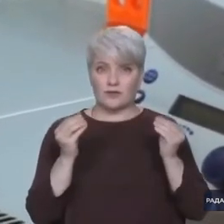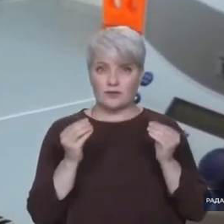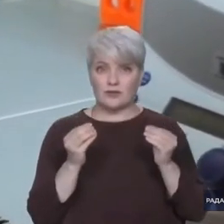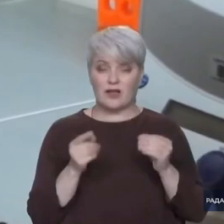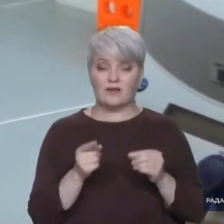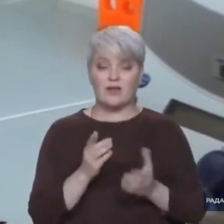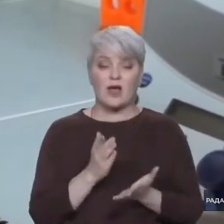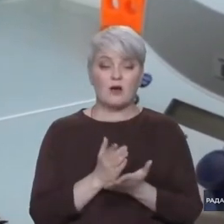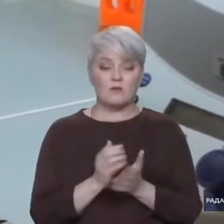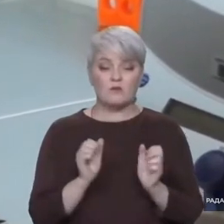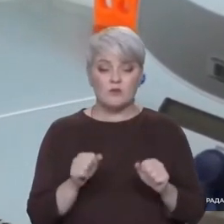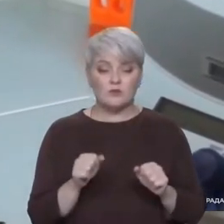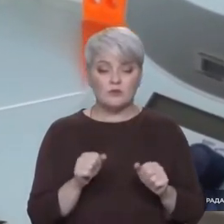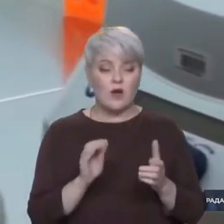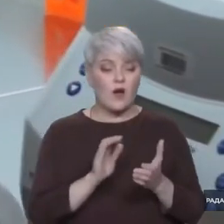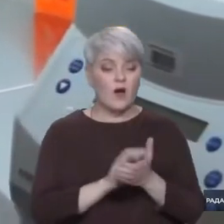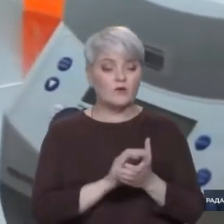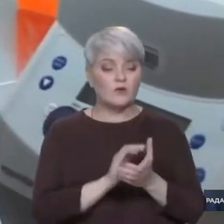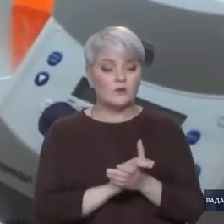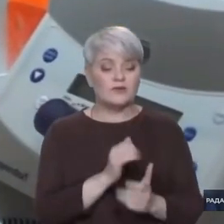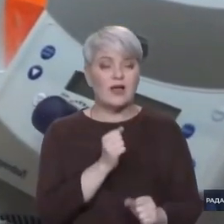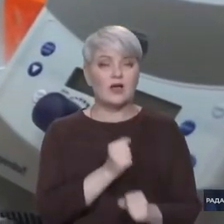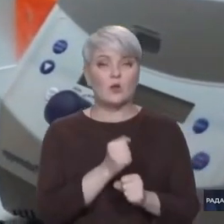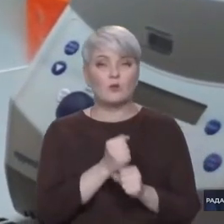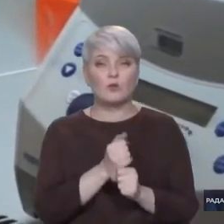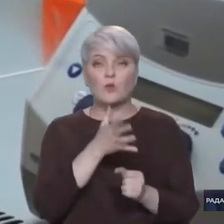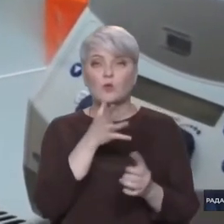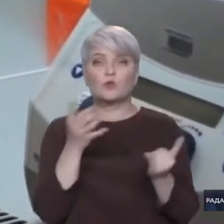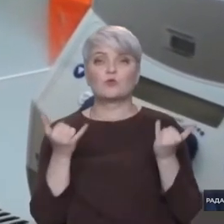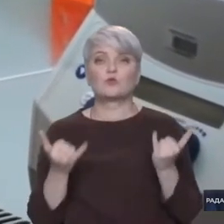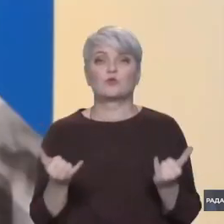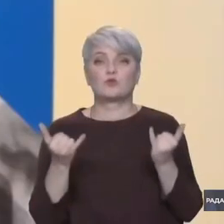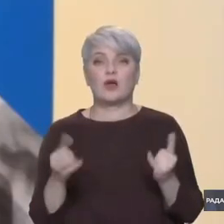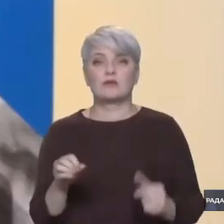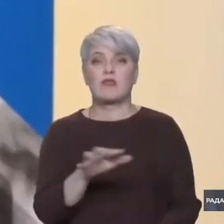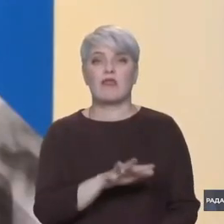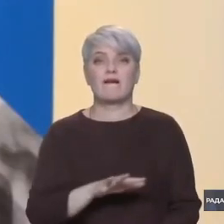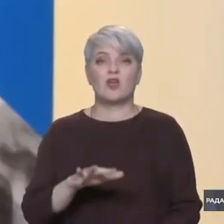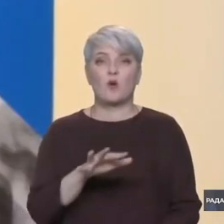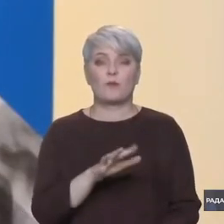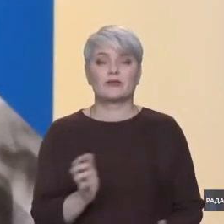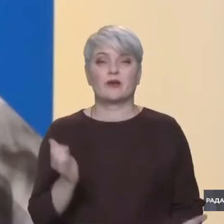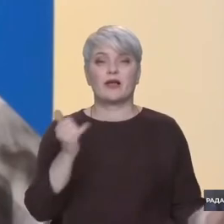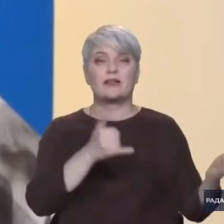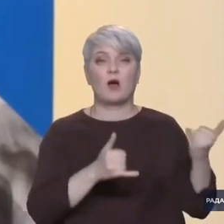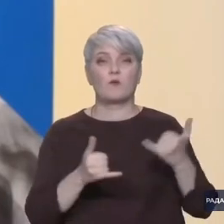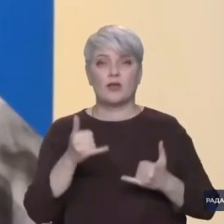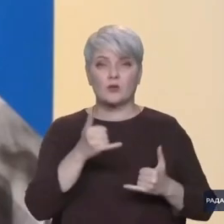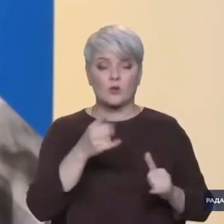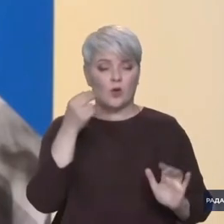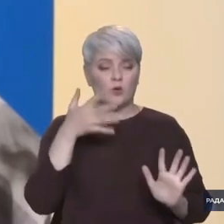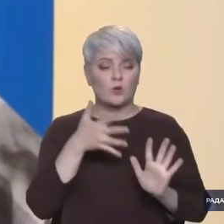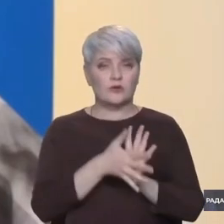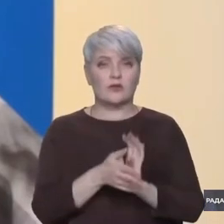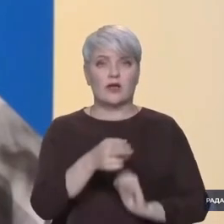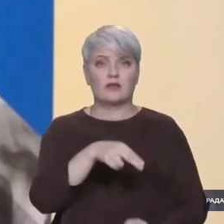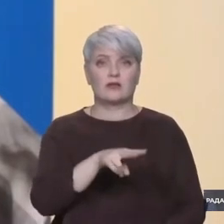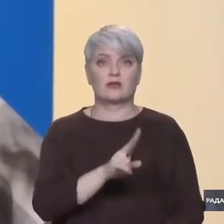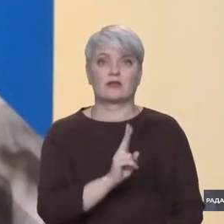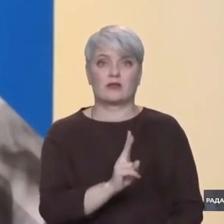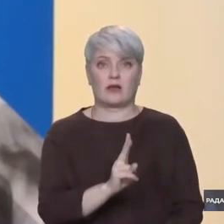можливість ознайомитися з роботою сучасної європейської лабораторії дослідження ДНК. Крім